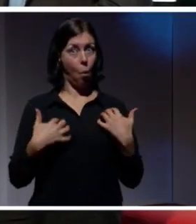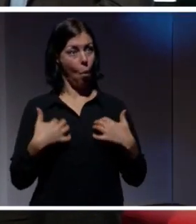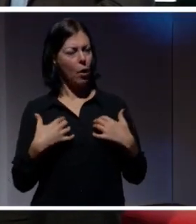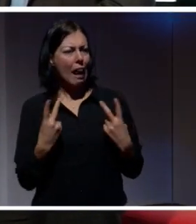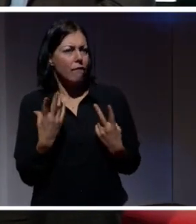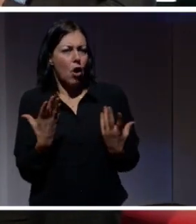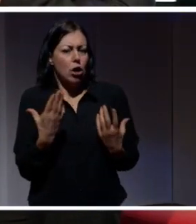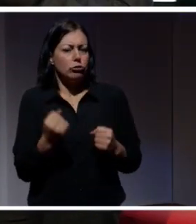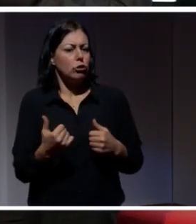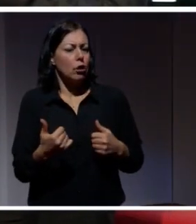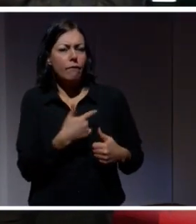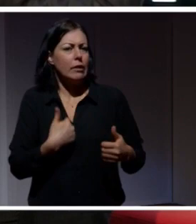du?